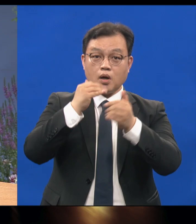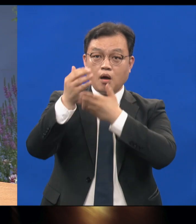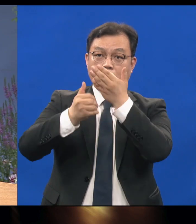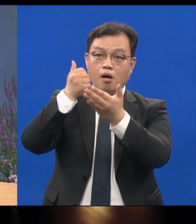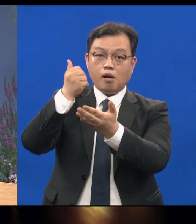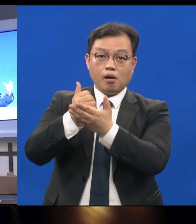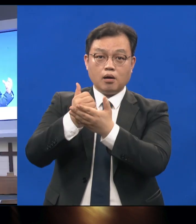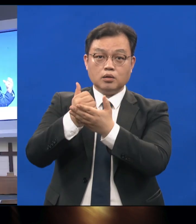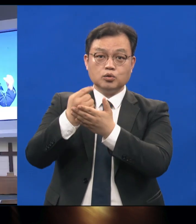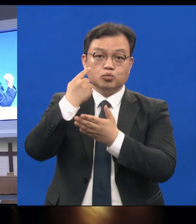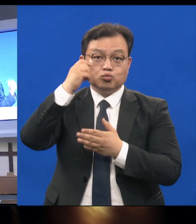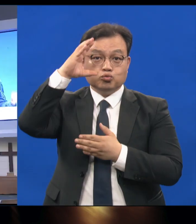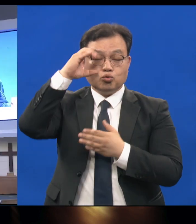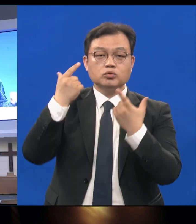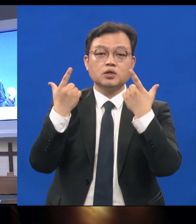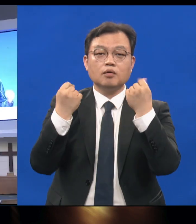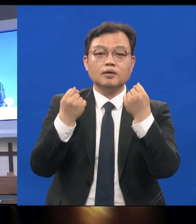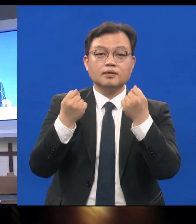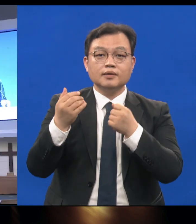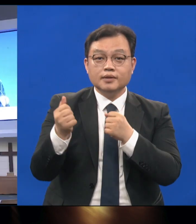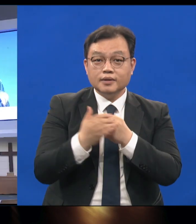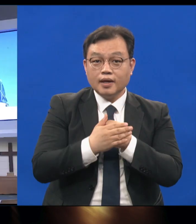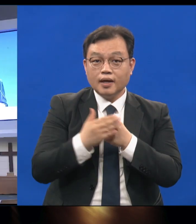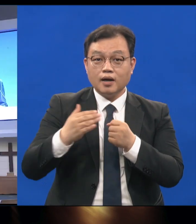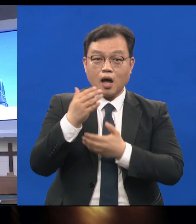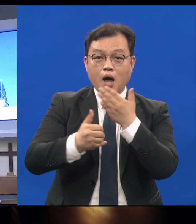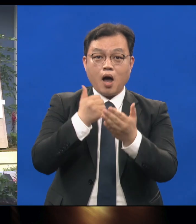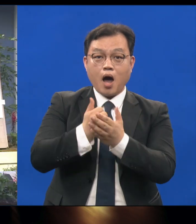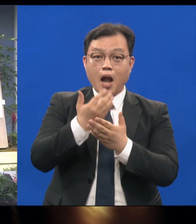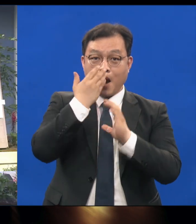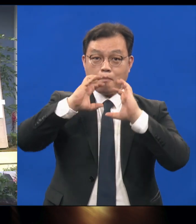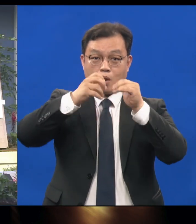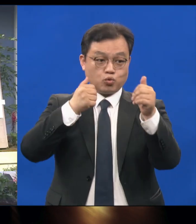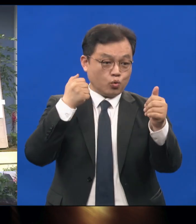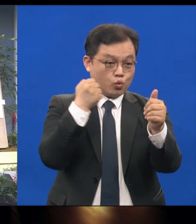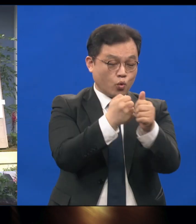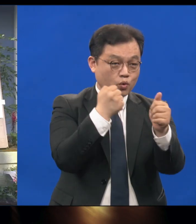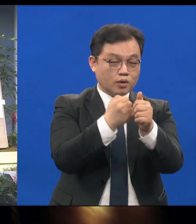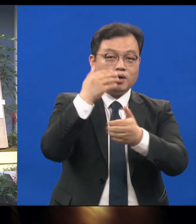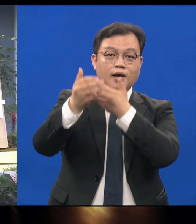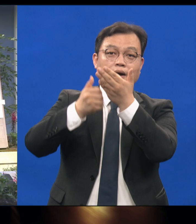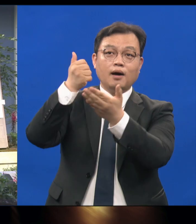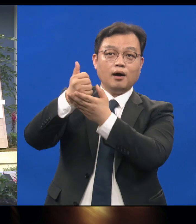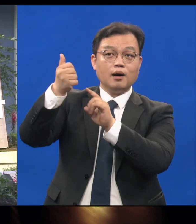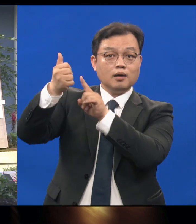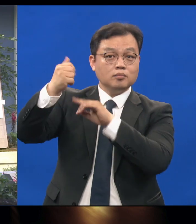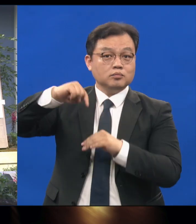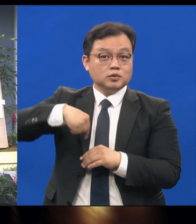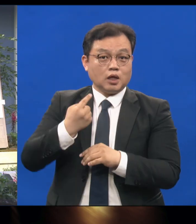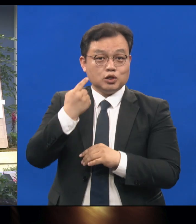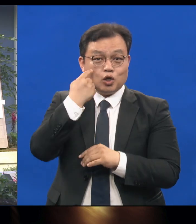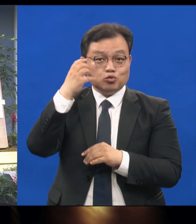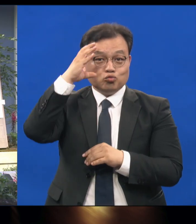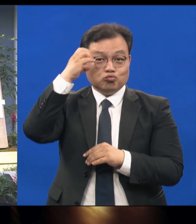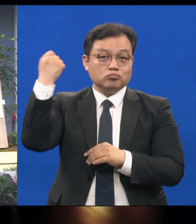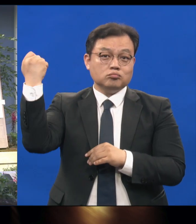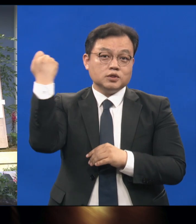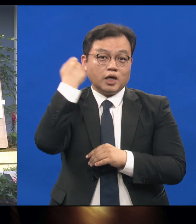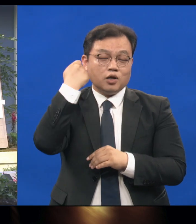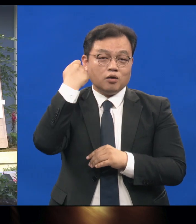눈동자이고 따라서 하나님의 백성을 공격하는 것은 하나님 당신의 눈동자를 때리고